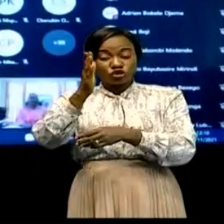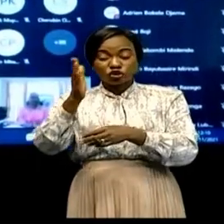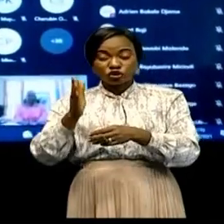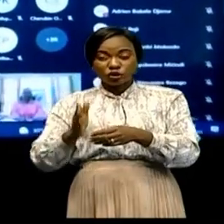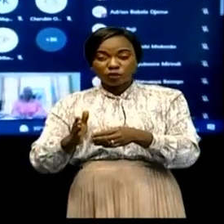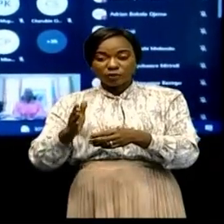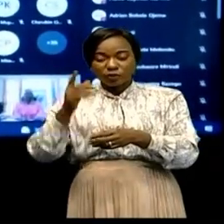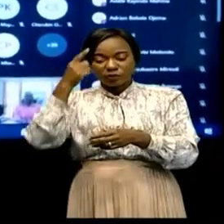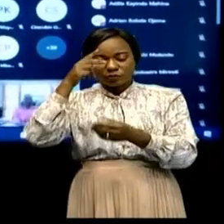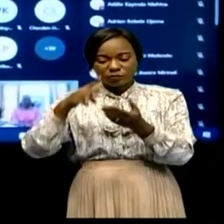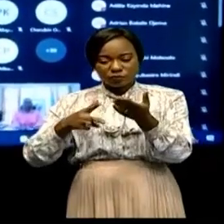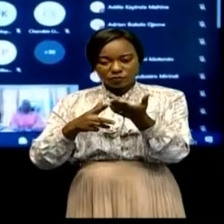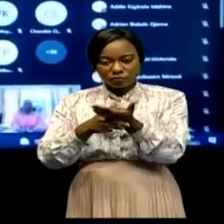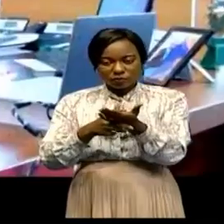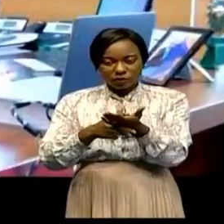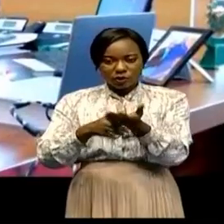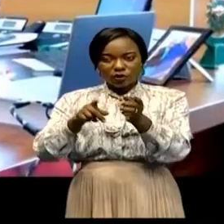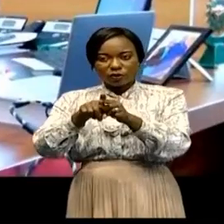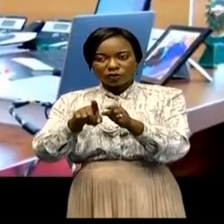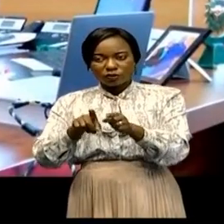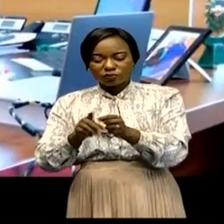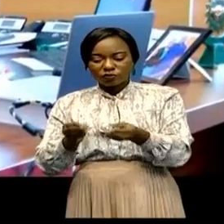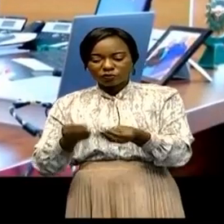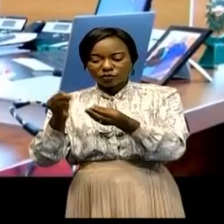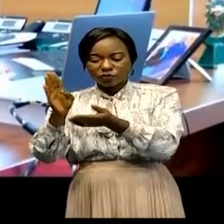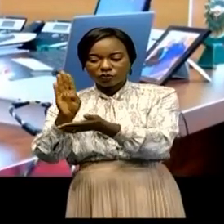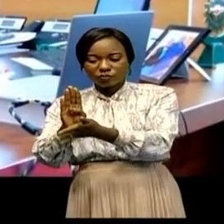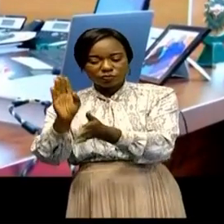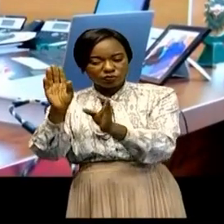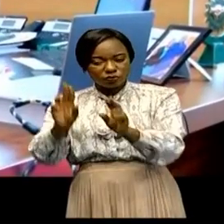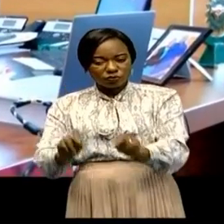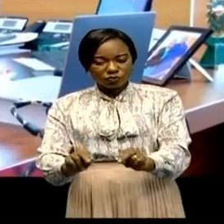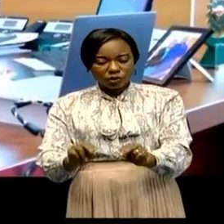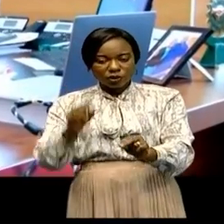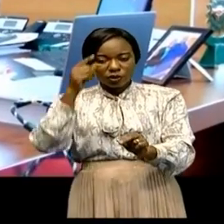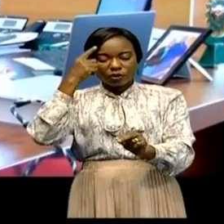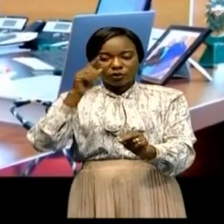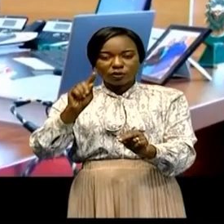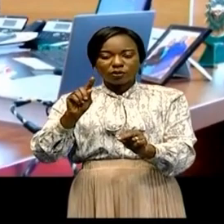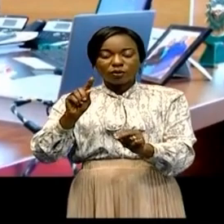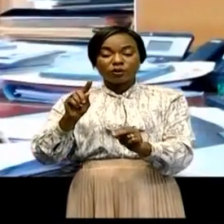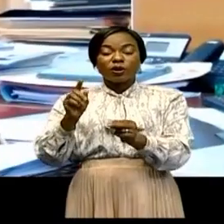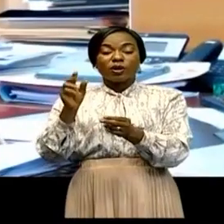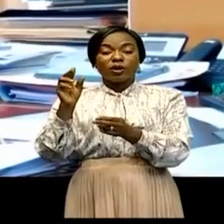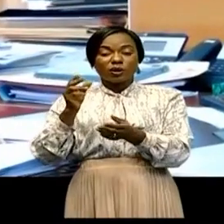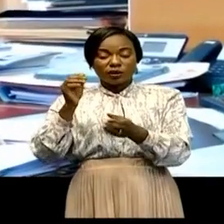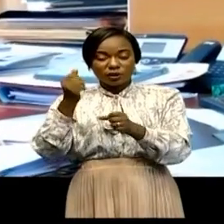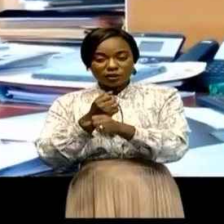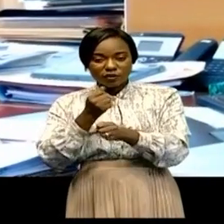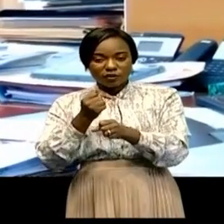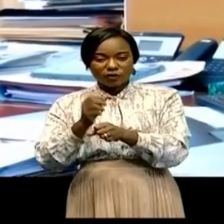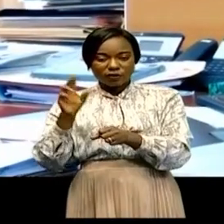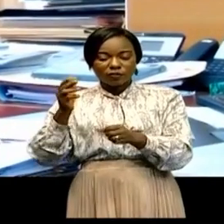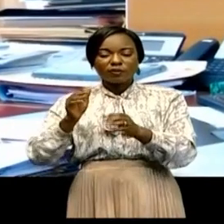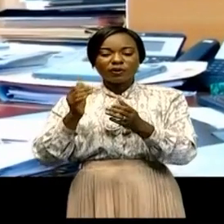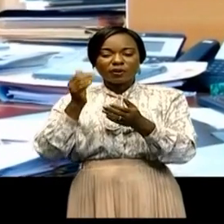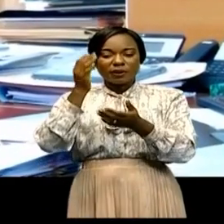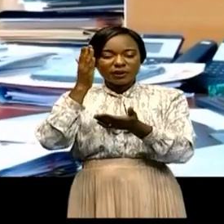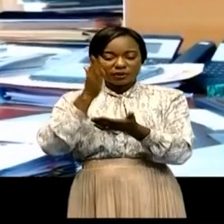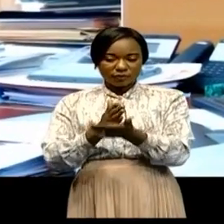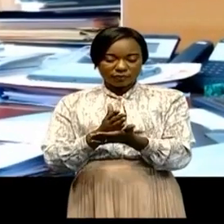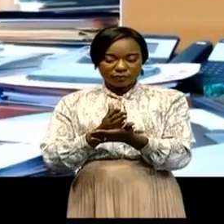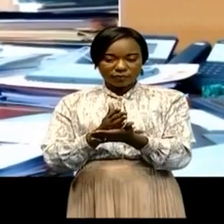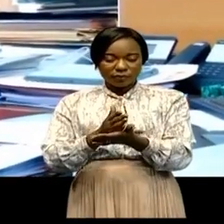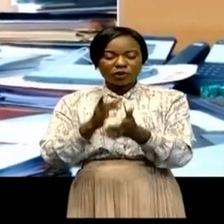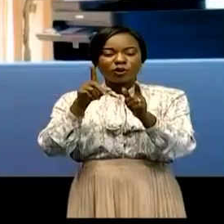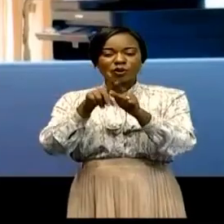et la conclusion des contrats d'amédiation de droits miniers des entreprises minières du portefeuille de l'État ont été suspendues. L